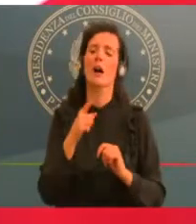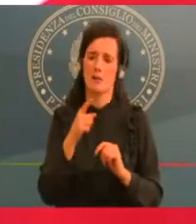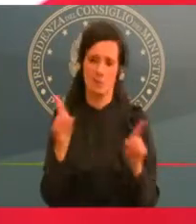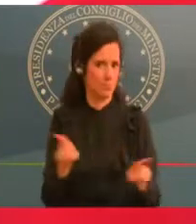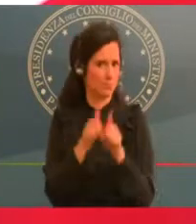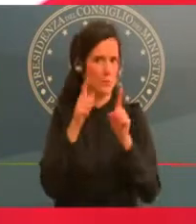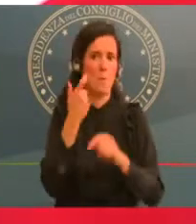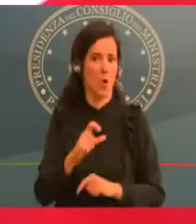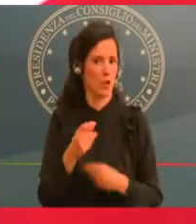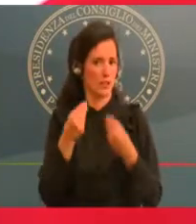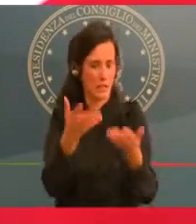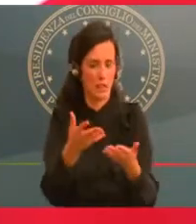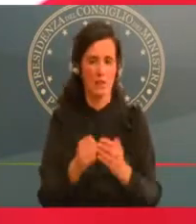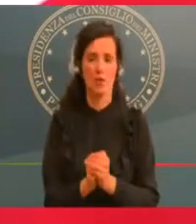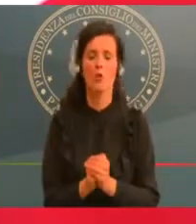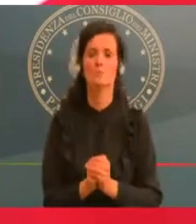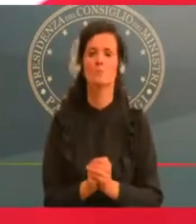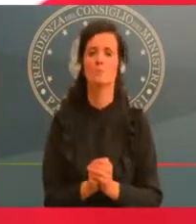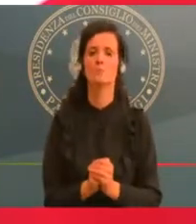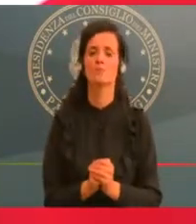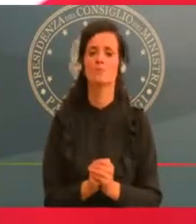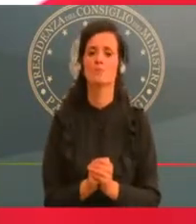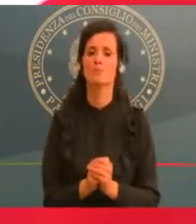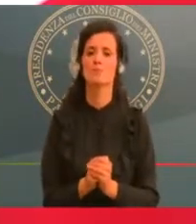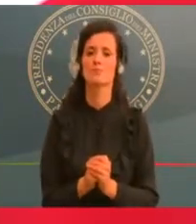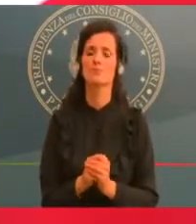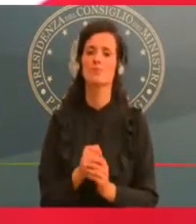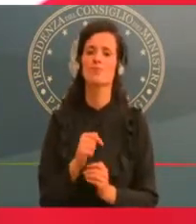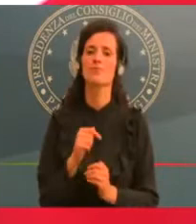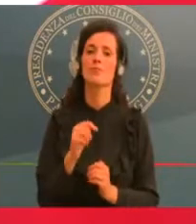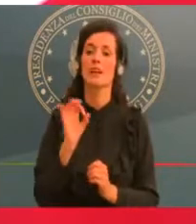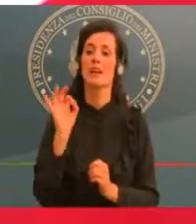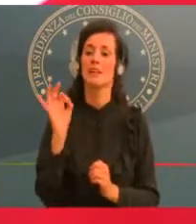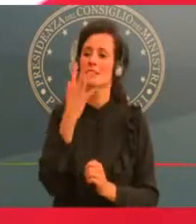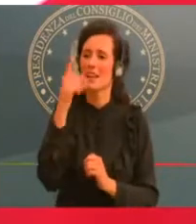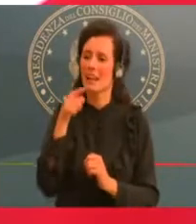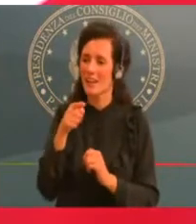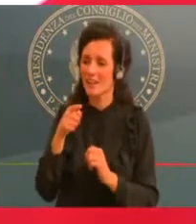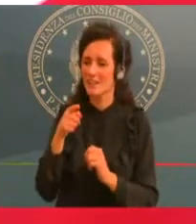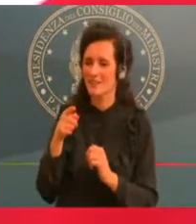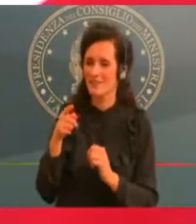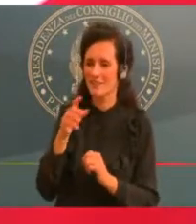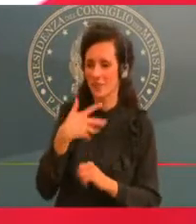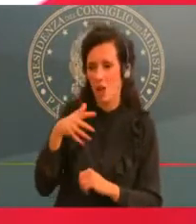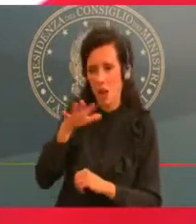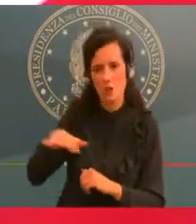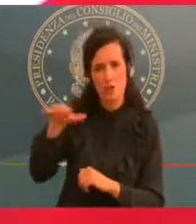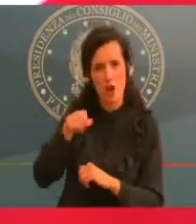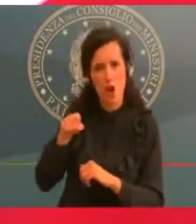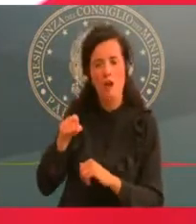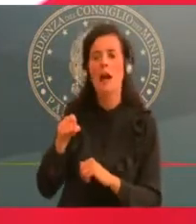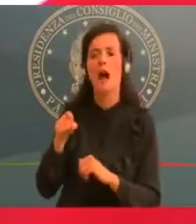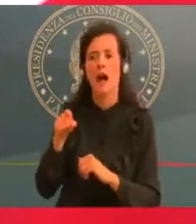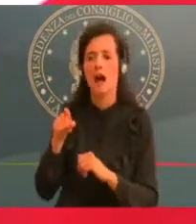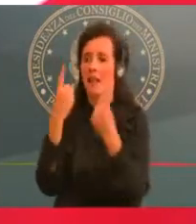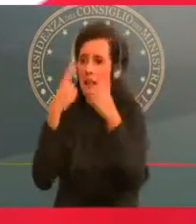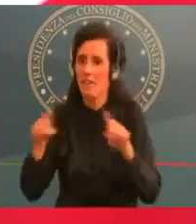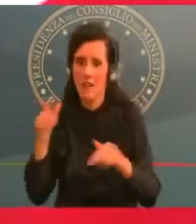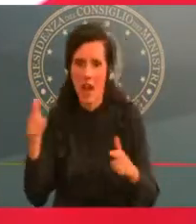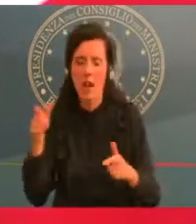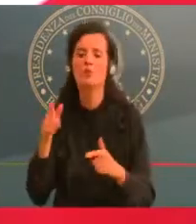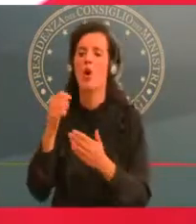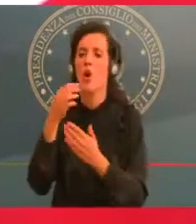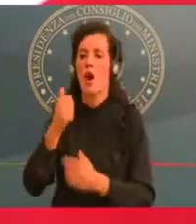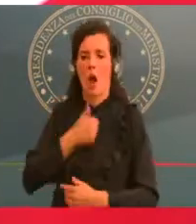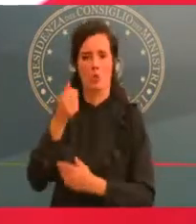Ma noi confidiamo che anche le raccomandazioni siano rispettate. Perché questo ci consentirà di riportare al